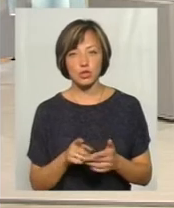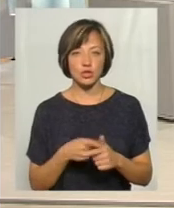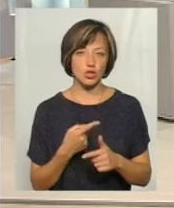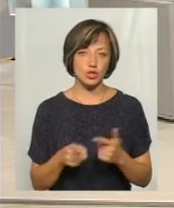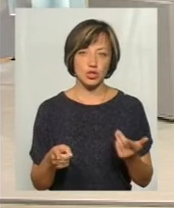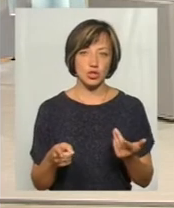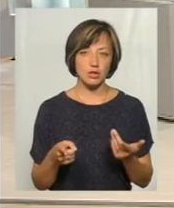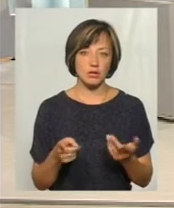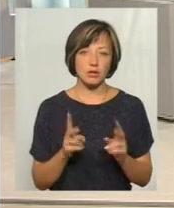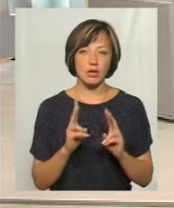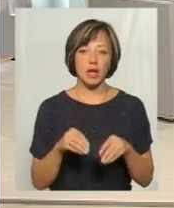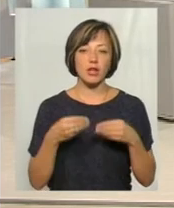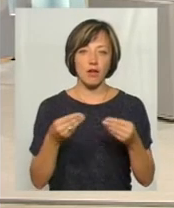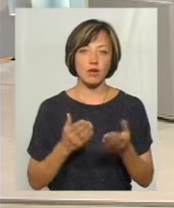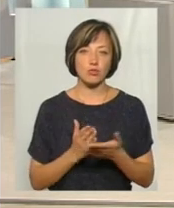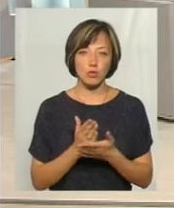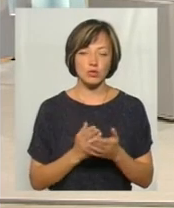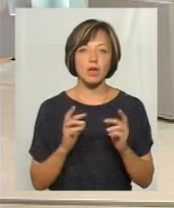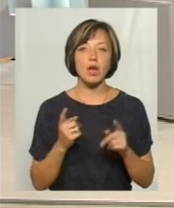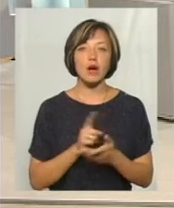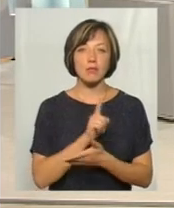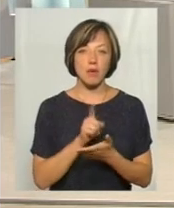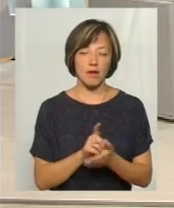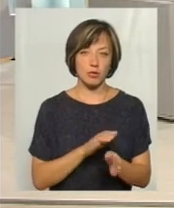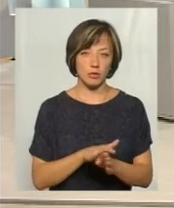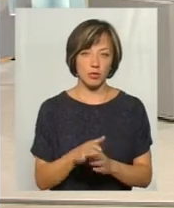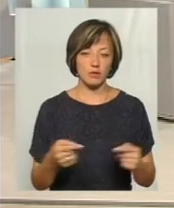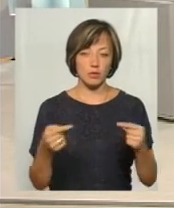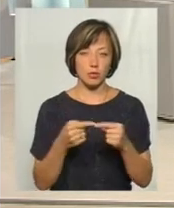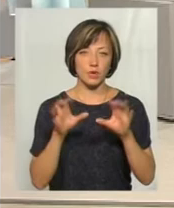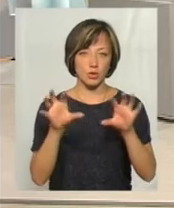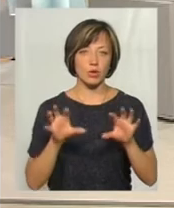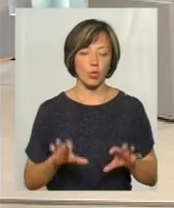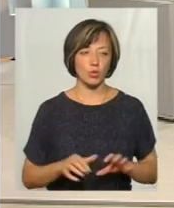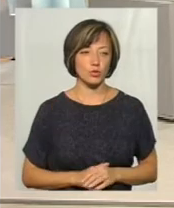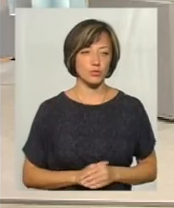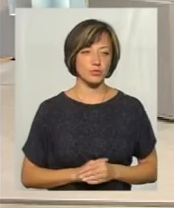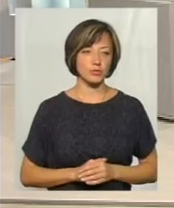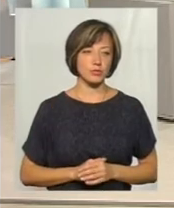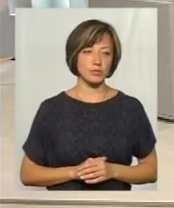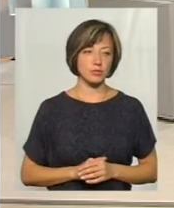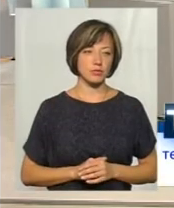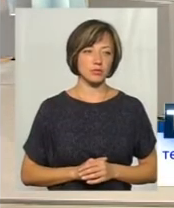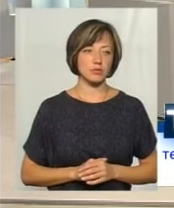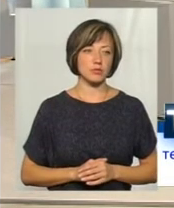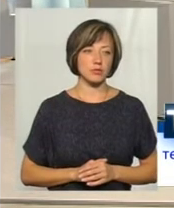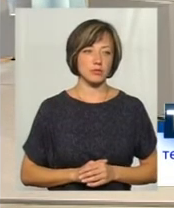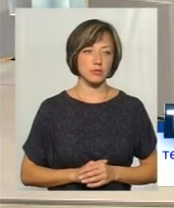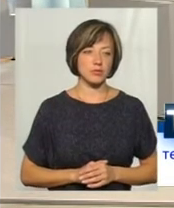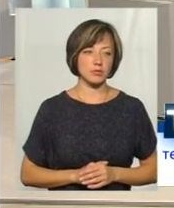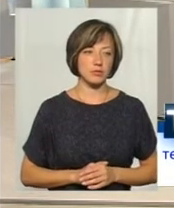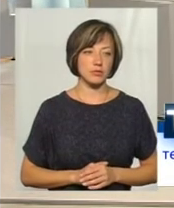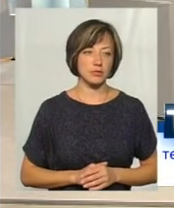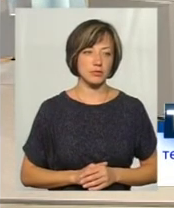надавач послуг? Як це має відбуватись відповідно до чинного законодавства, яке вже розпочало діяти в нашій